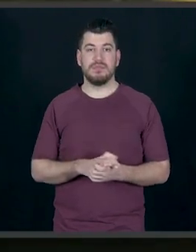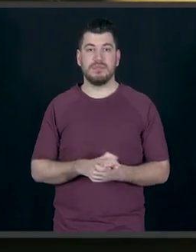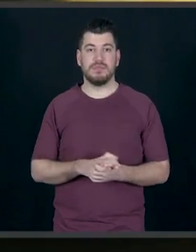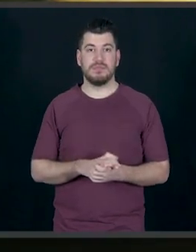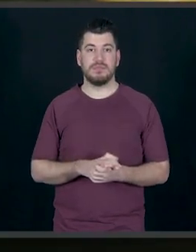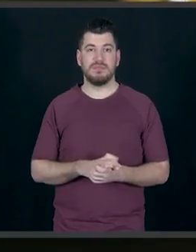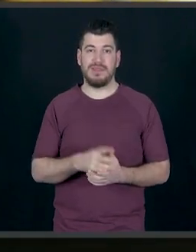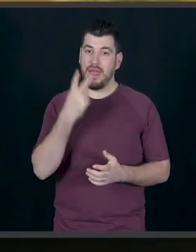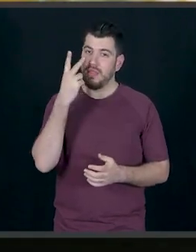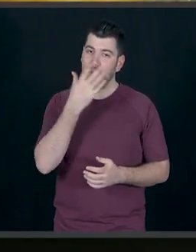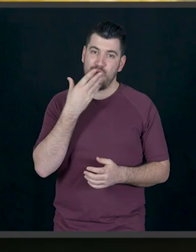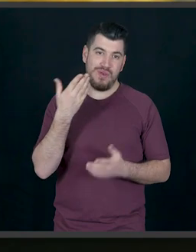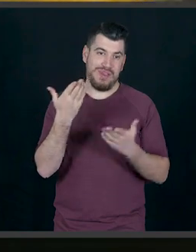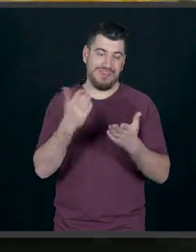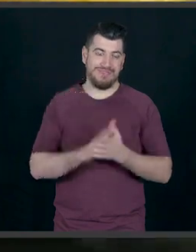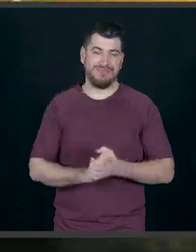Κοιτάξτε εδώ τι ωραία που γίνεται.